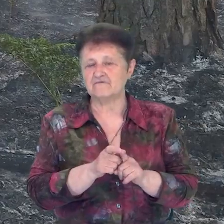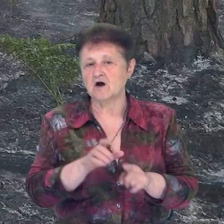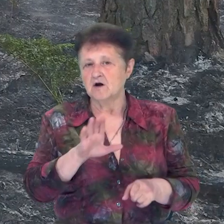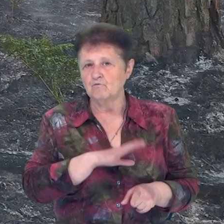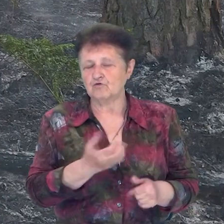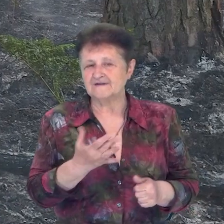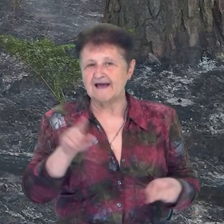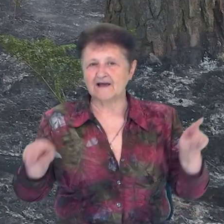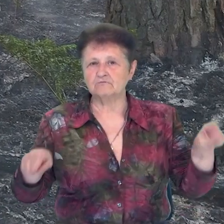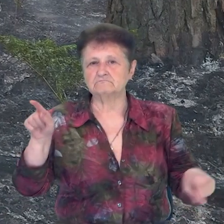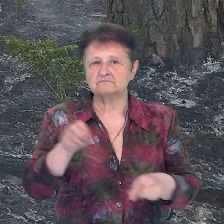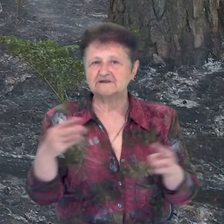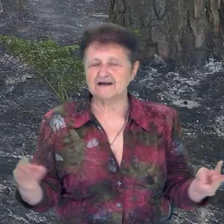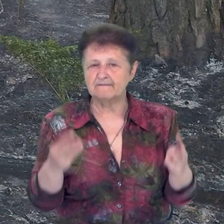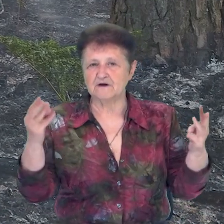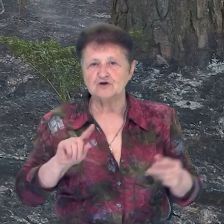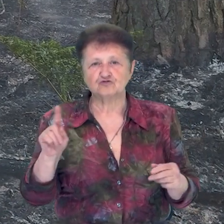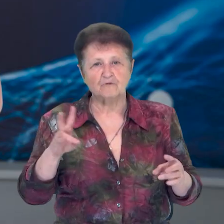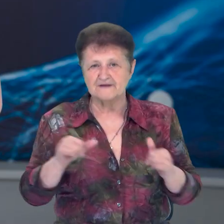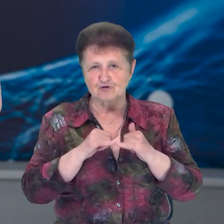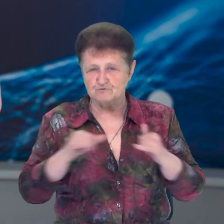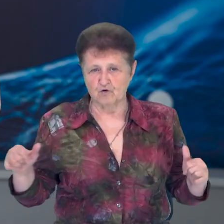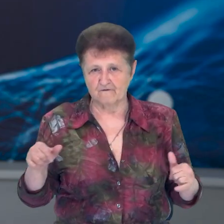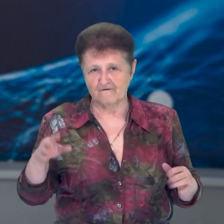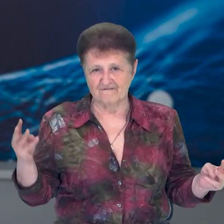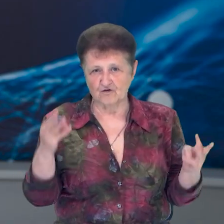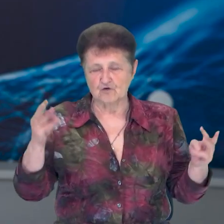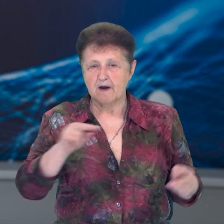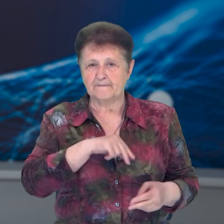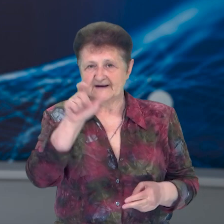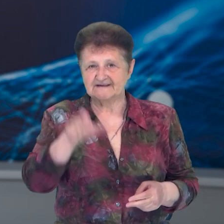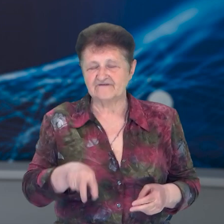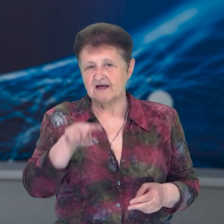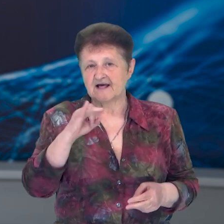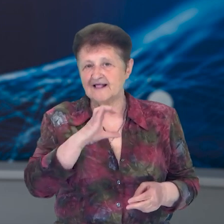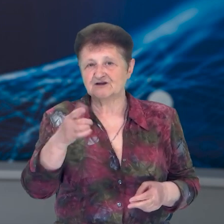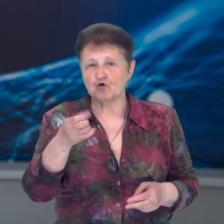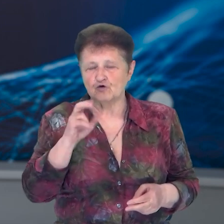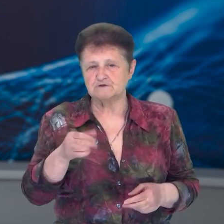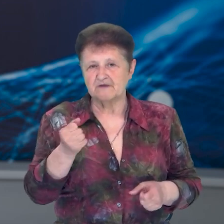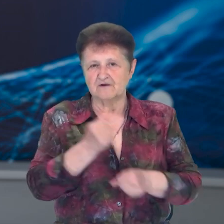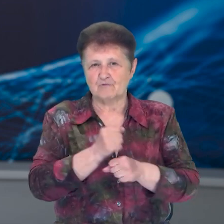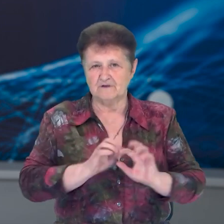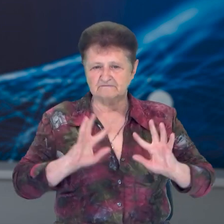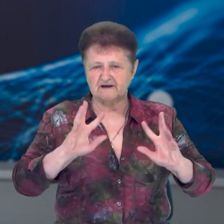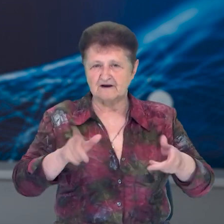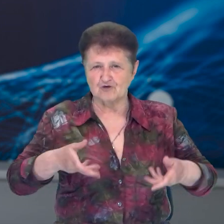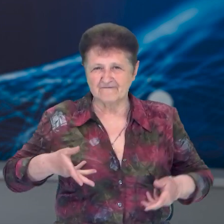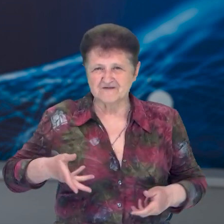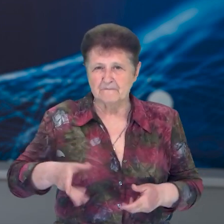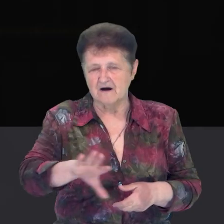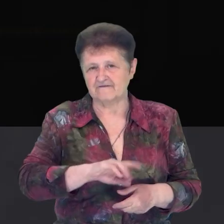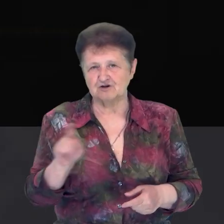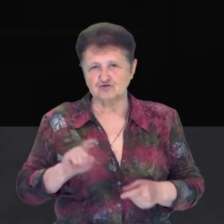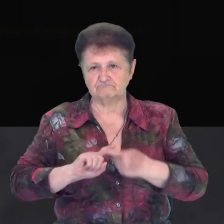осередків займання, і щоб запобігти розповсюдженню вогню, працівники лісгоспу перепахували землю навколо лісів та населених